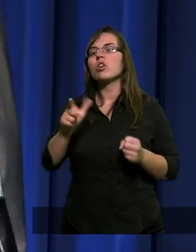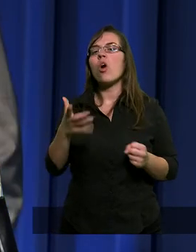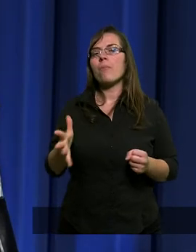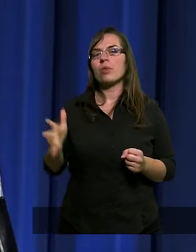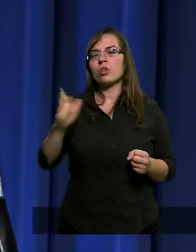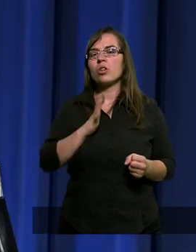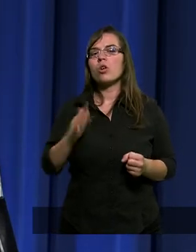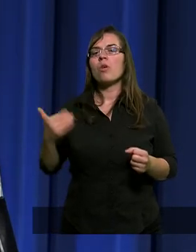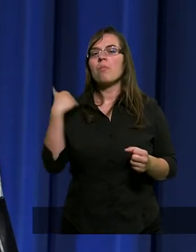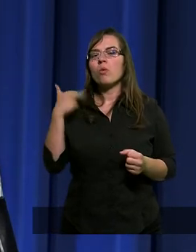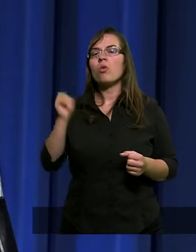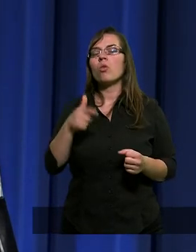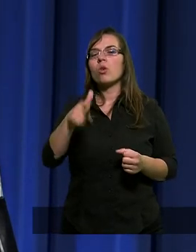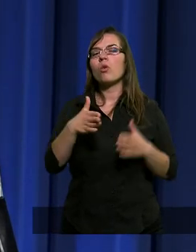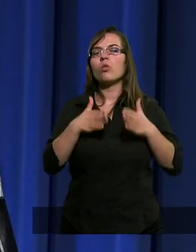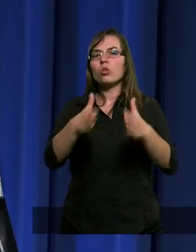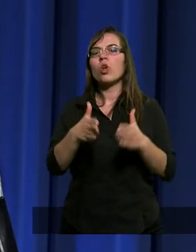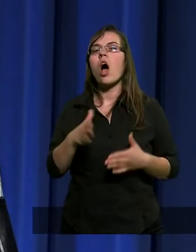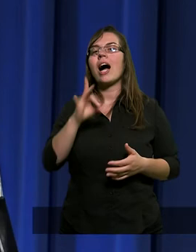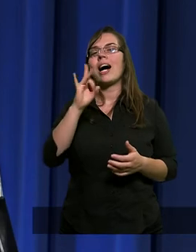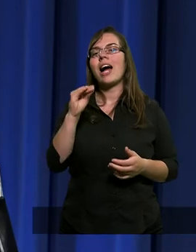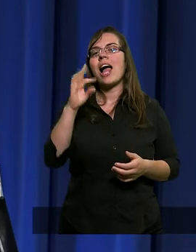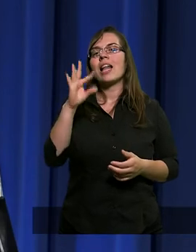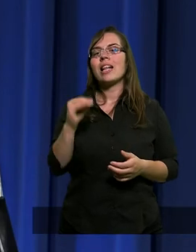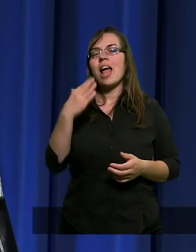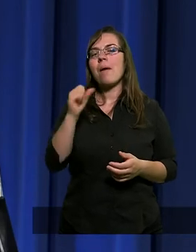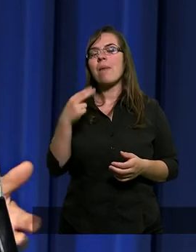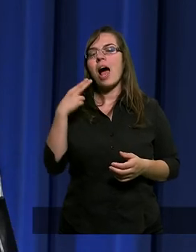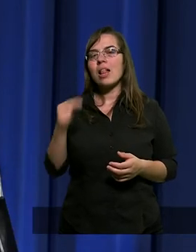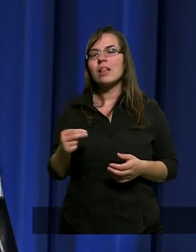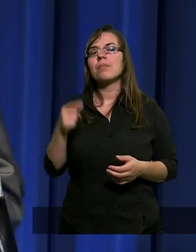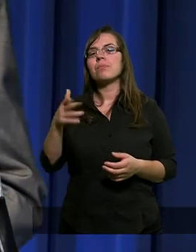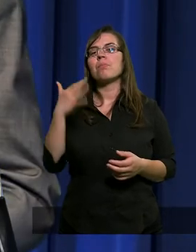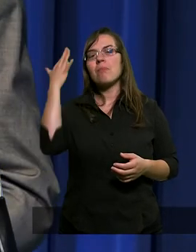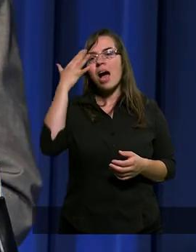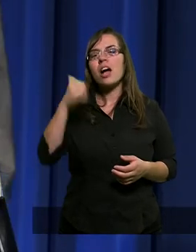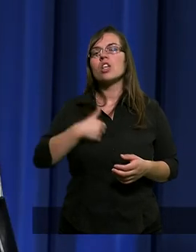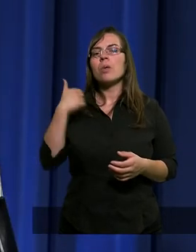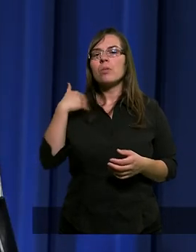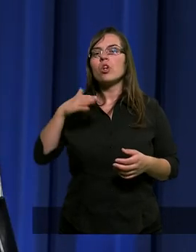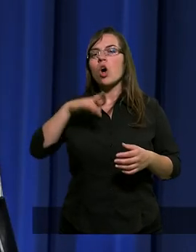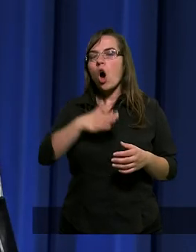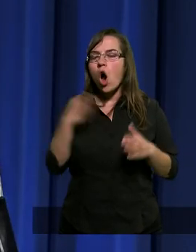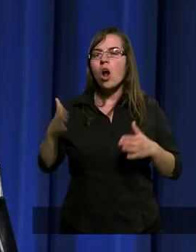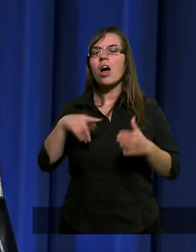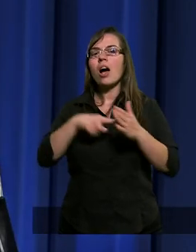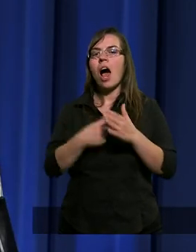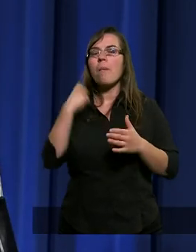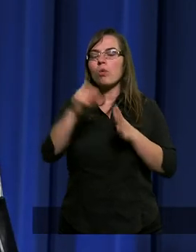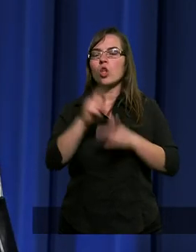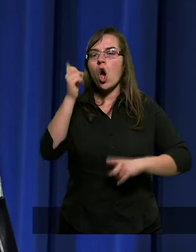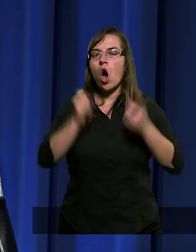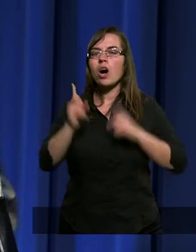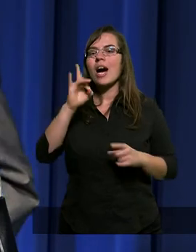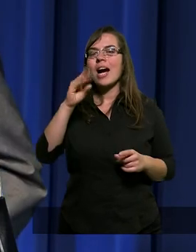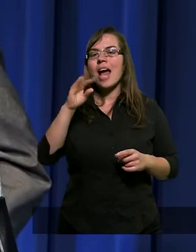przeżywał, to było w ogrodzie Getsemane. Ja marzym o tym, aby znów któryś kolejny raz pójść do ogrodu